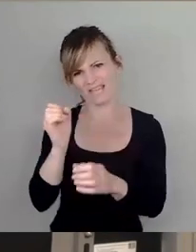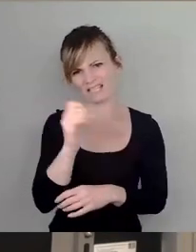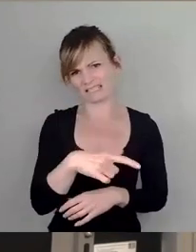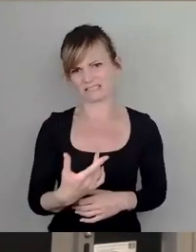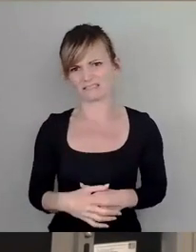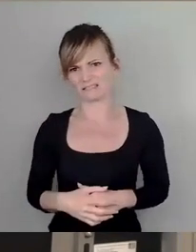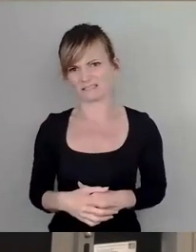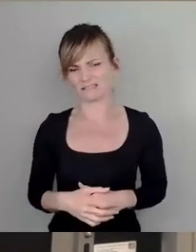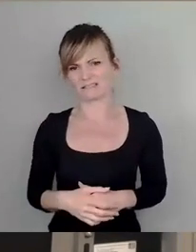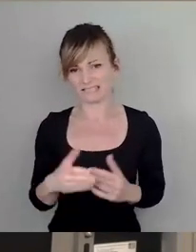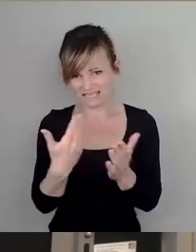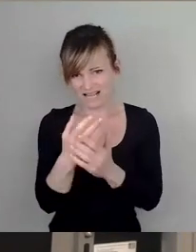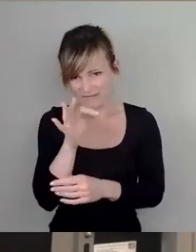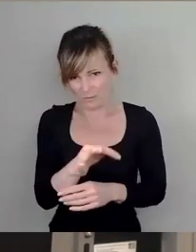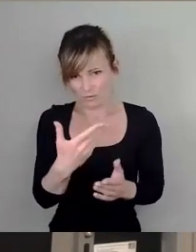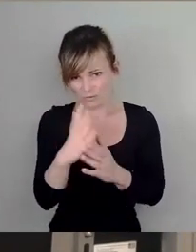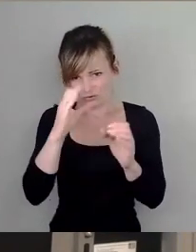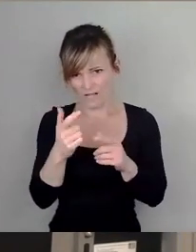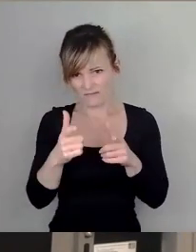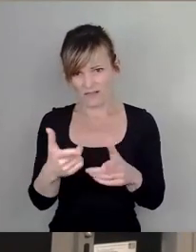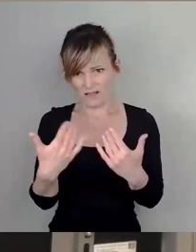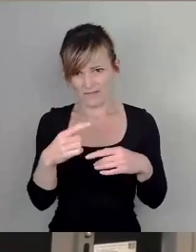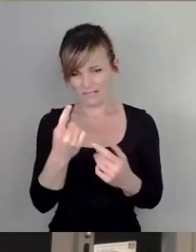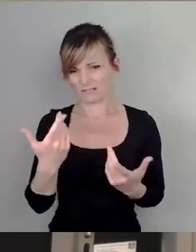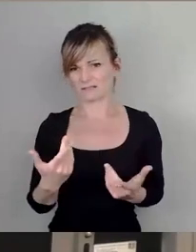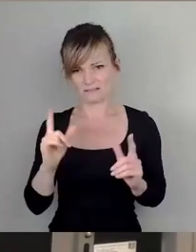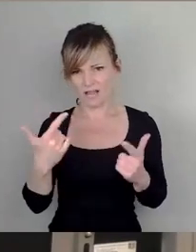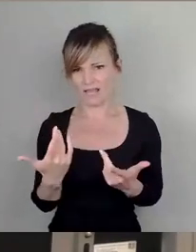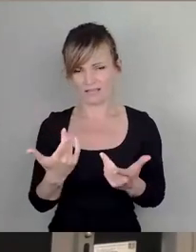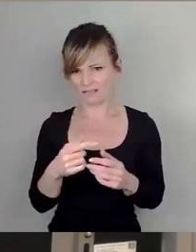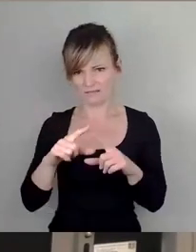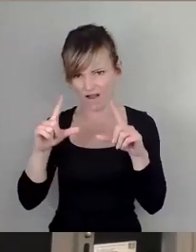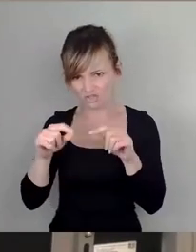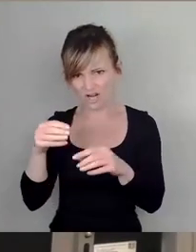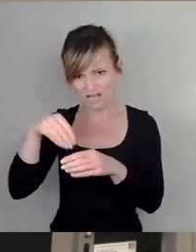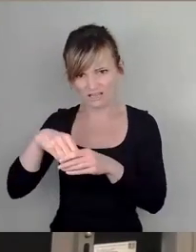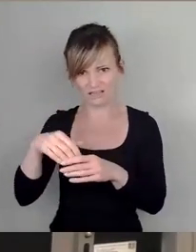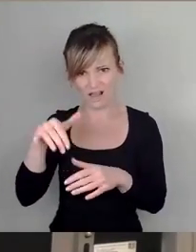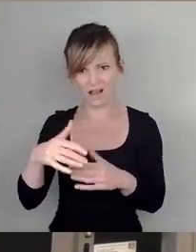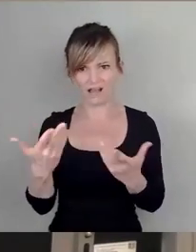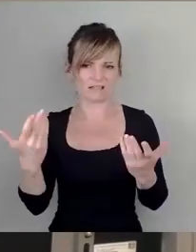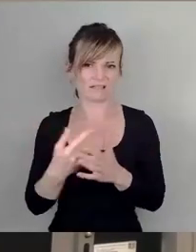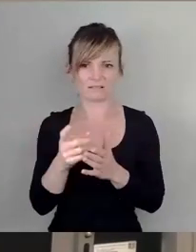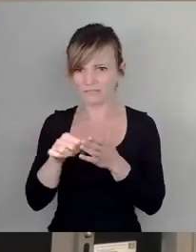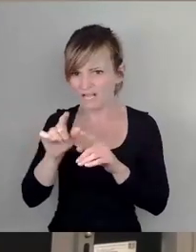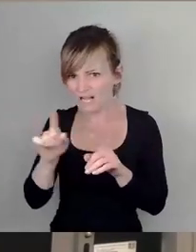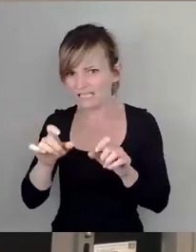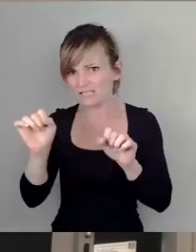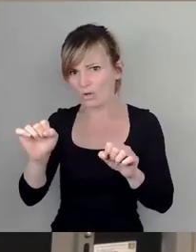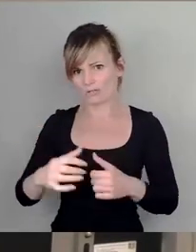dafür, dass sie schwarz gefahren sind, dass sie keinen Fahrschein hatten und nicht bezahlen können.